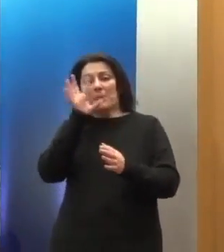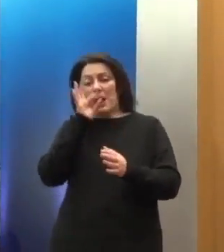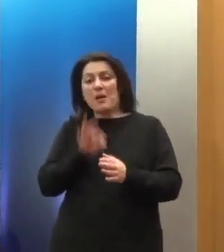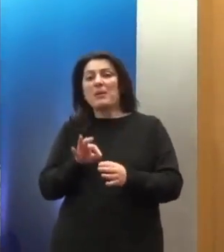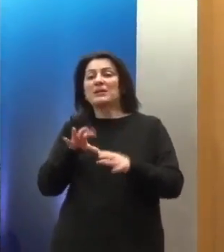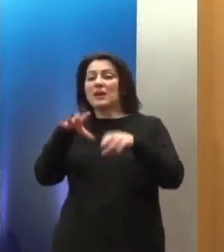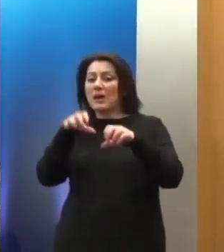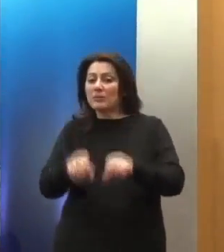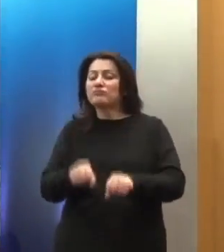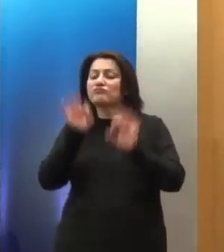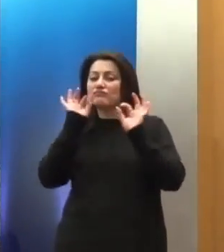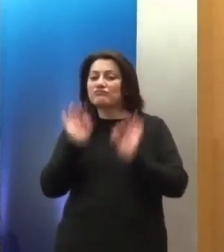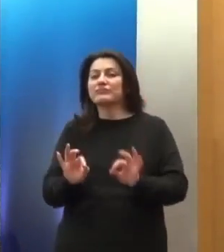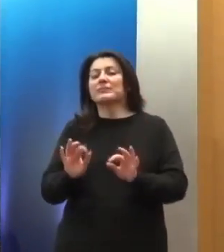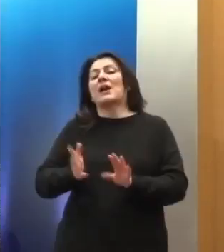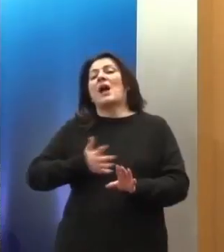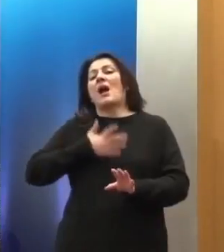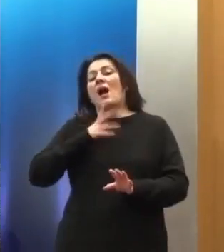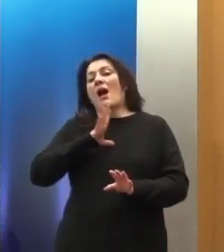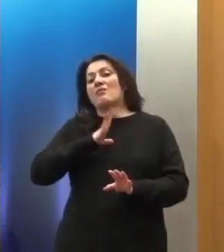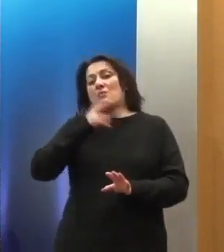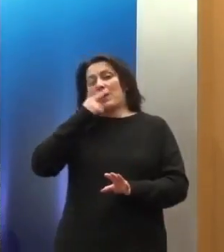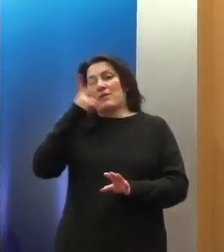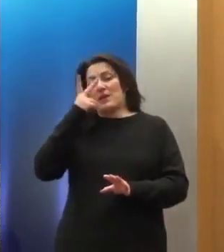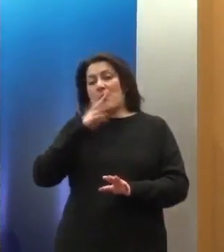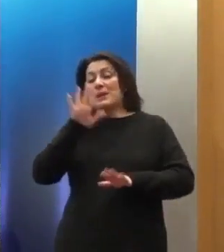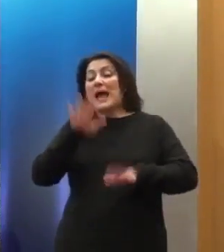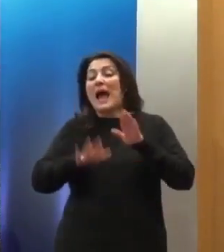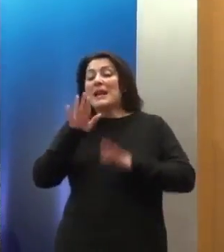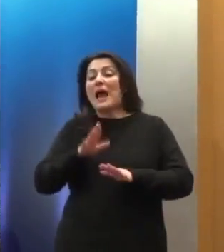των ανθρωπίνων δικαιωμάτων που προβλέπει το εκάστοτε κείμενο.